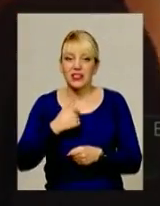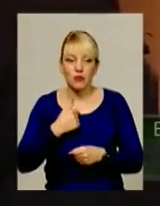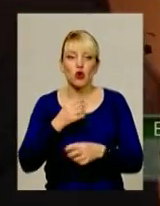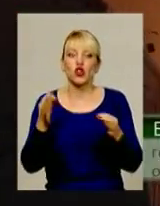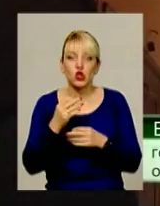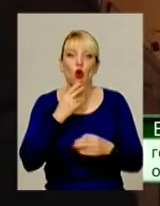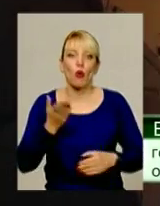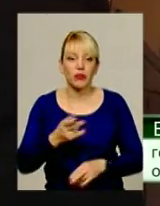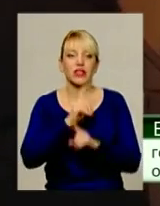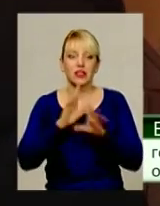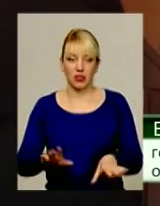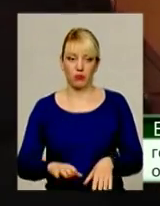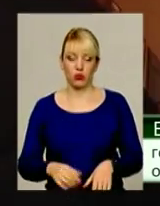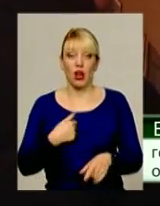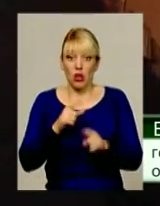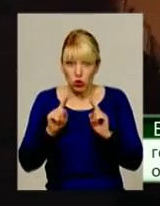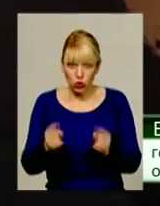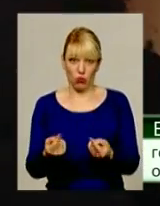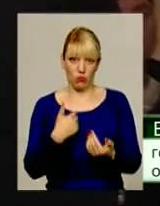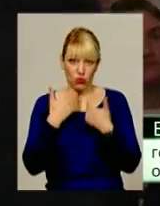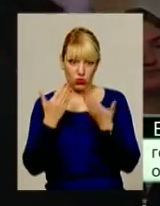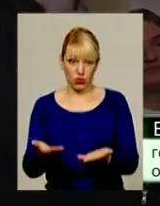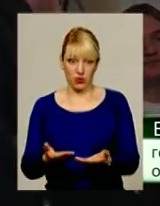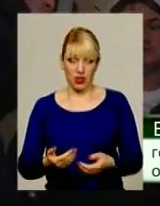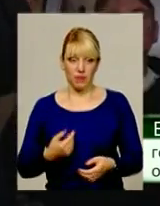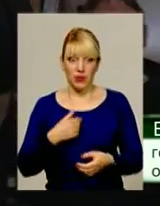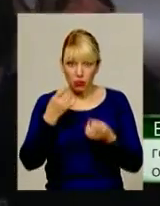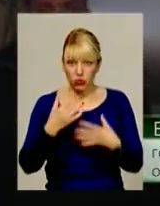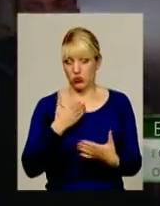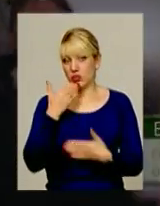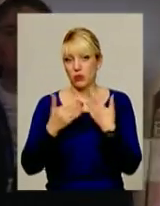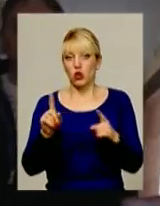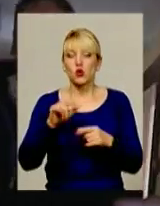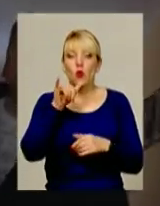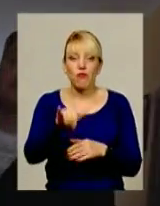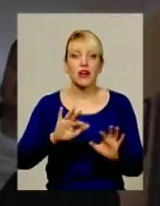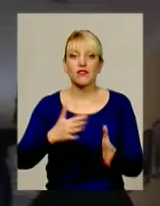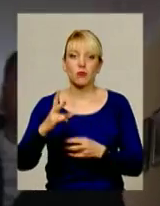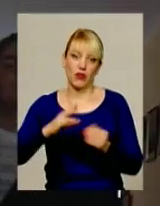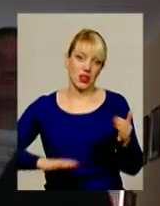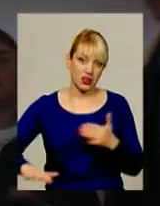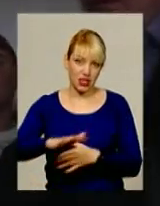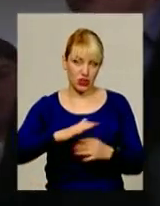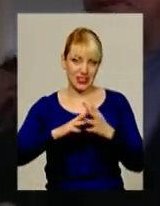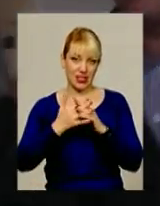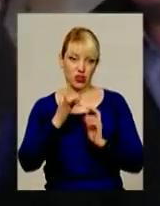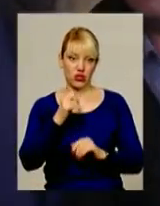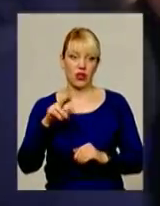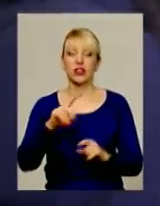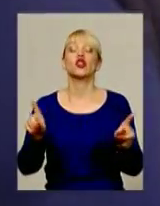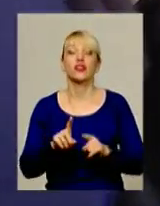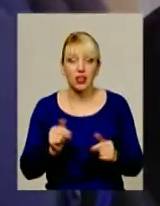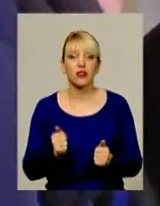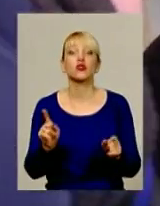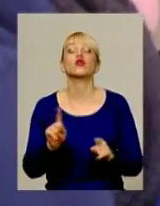Я вже сказав. Чому? А що йому контролювати? Я нічого не покажу. Просто щось відбувається на сільськогосподарській землі. Що саме